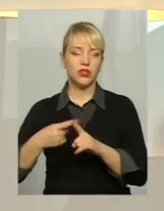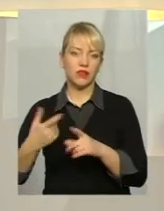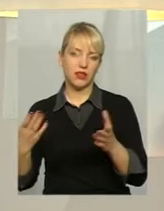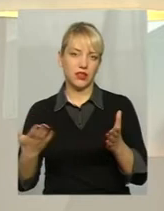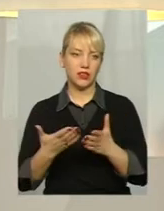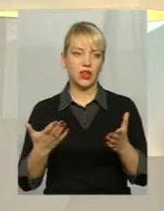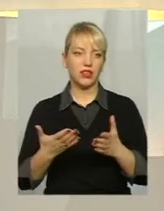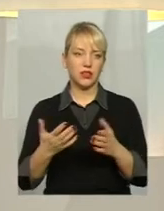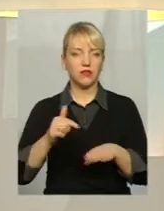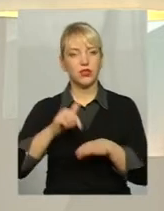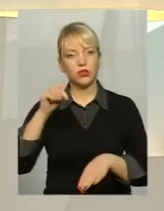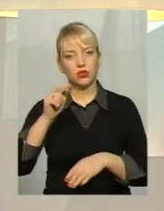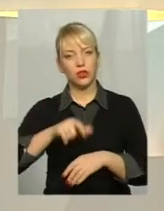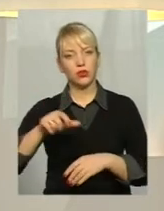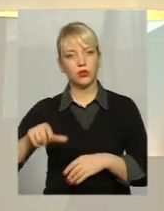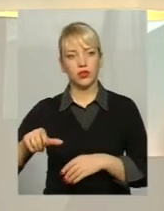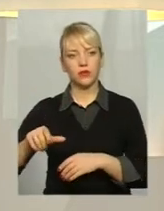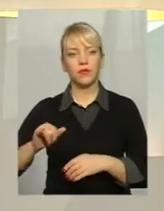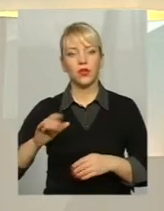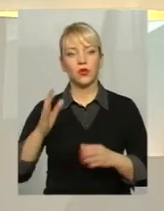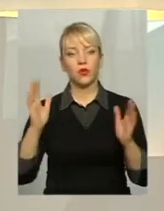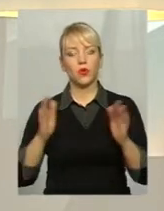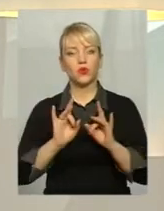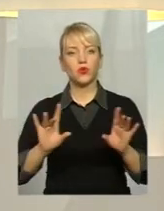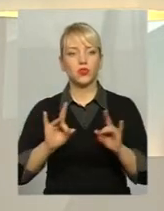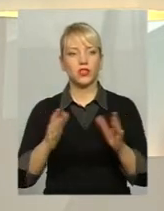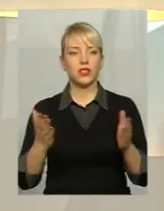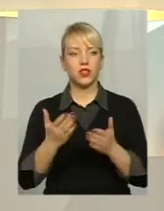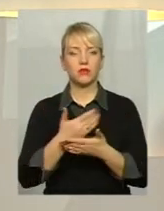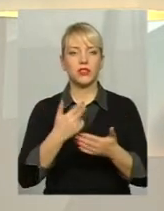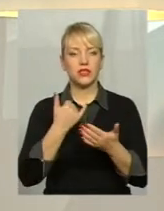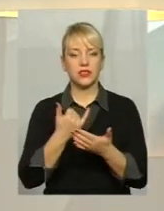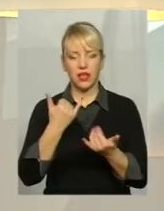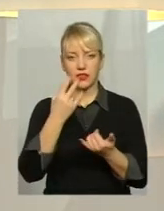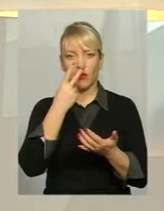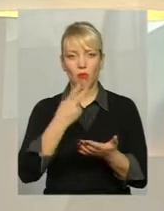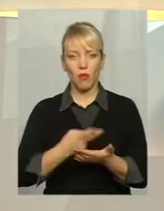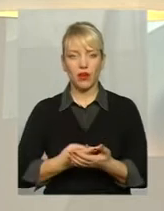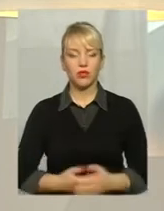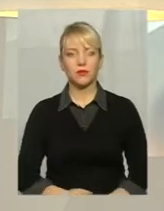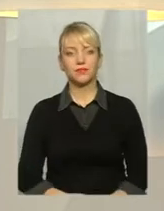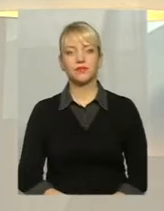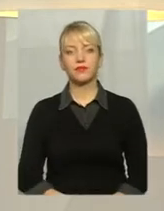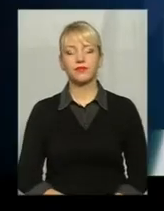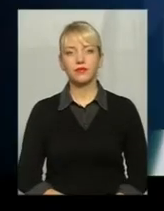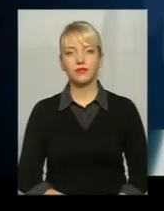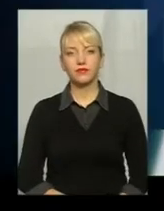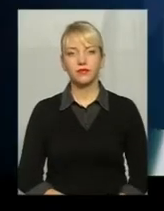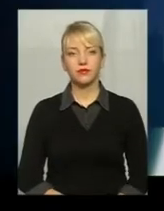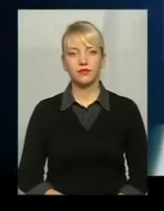відчули люди у сюжеті, який зараз побачимо А далі поговоримо більш детальніше у студії